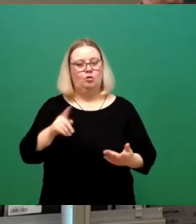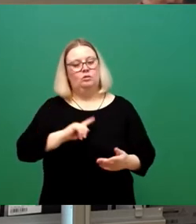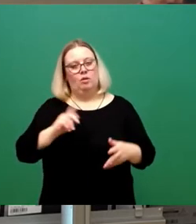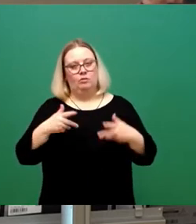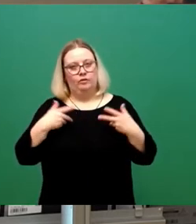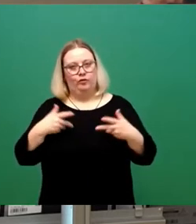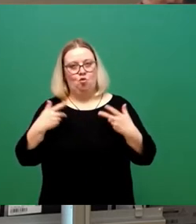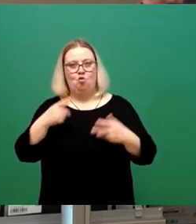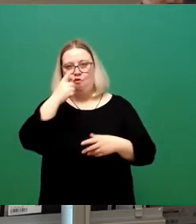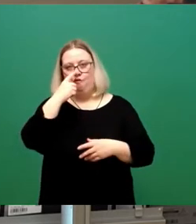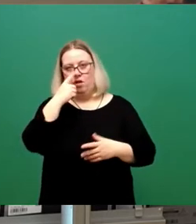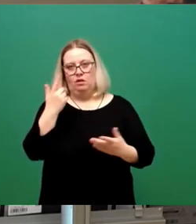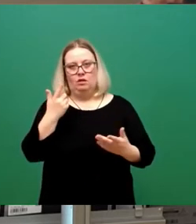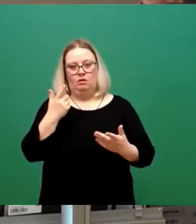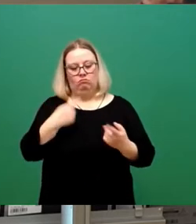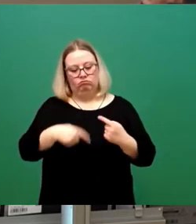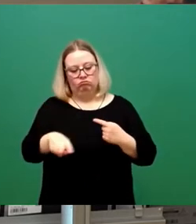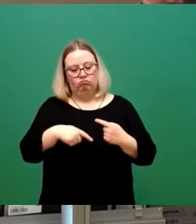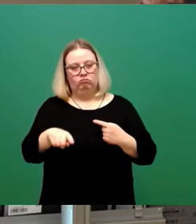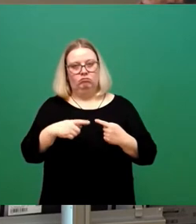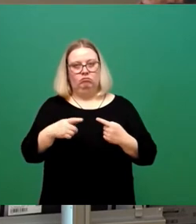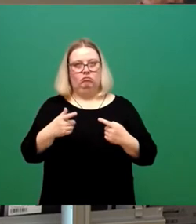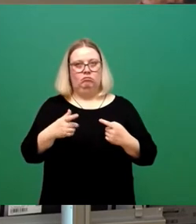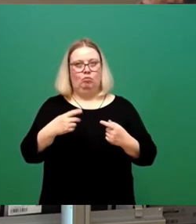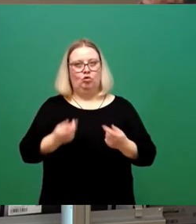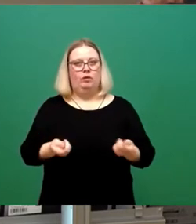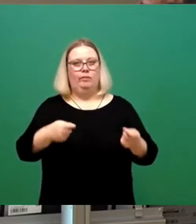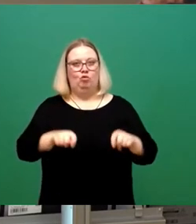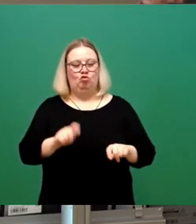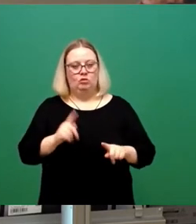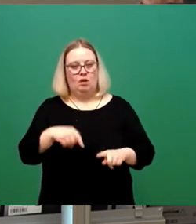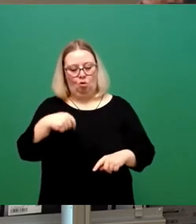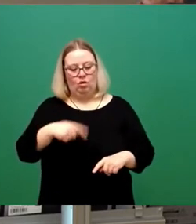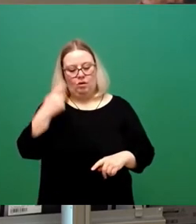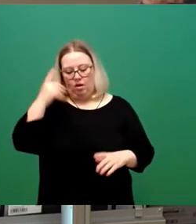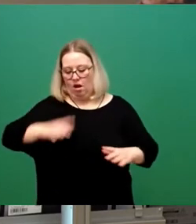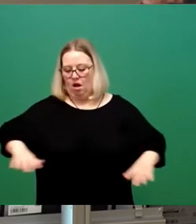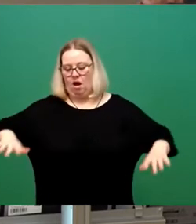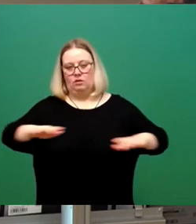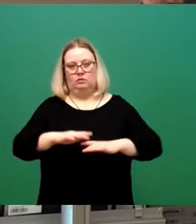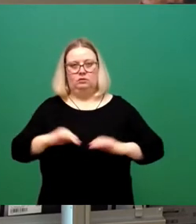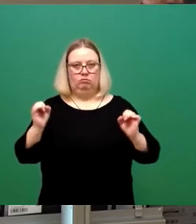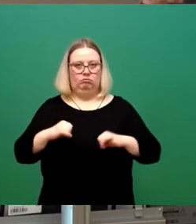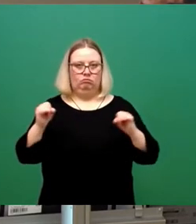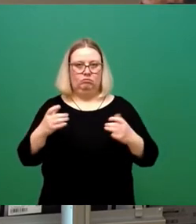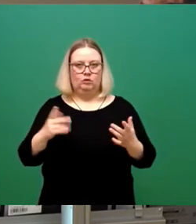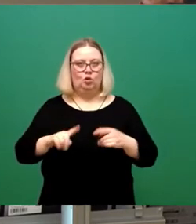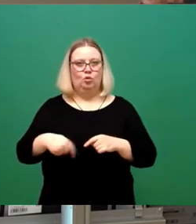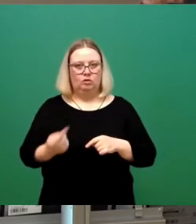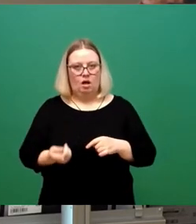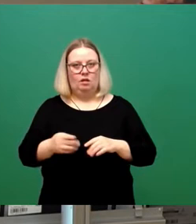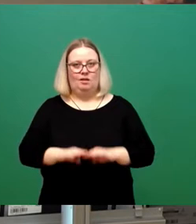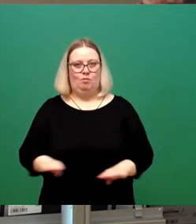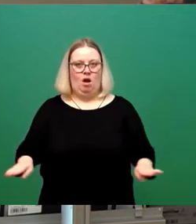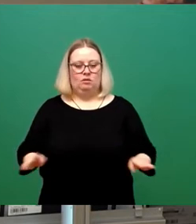freuen, wenn dieser Beschluss hier auch im Rat trägt und das dann im Anschluss die Basis ist,